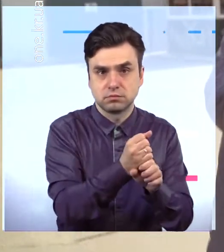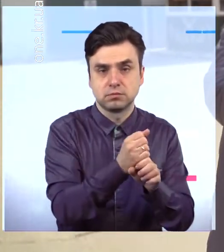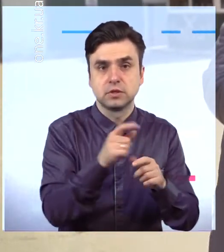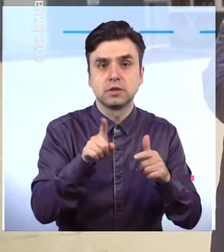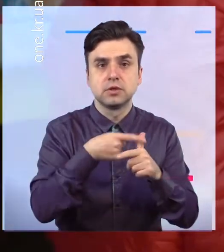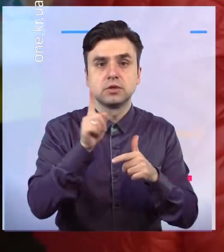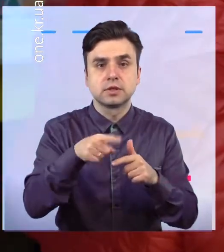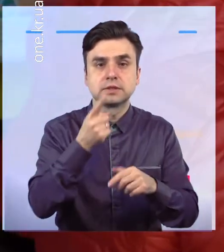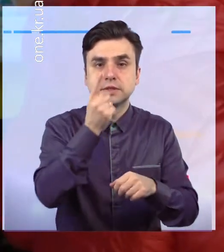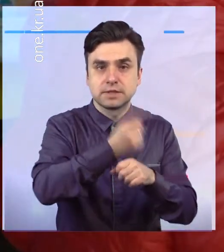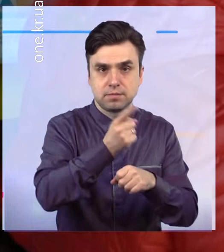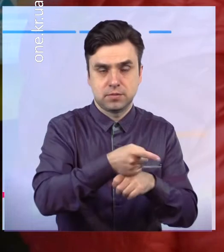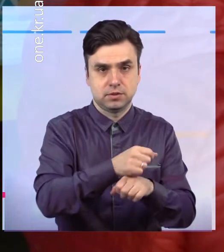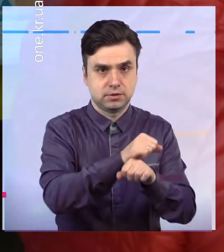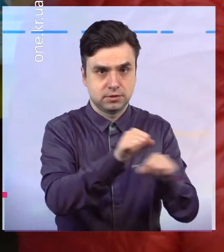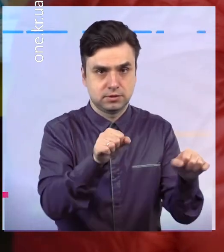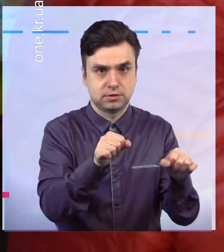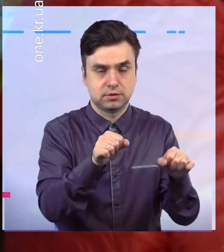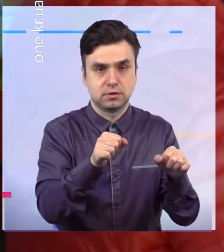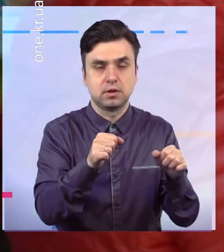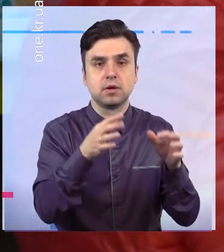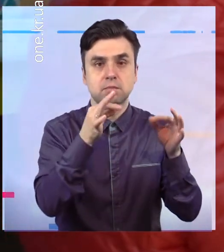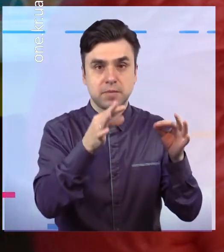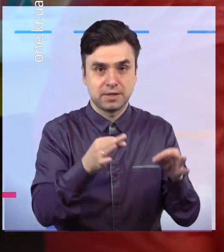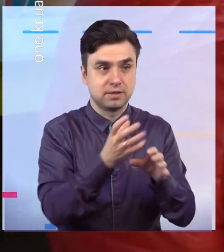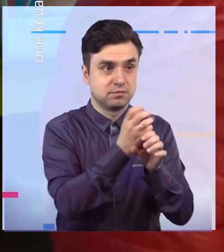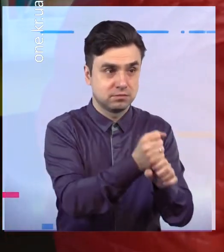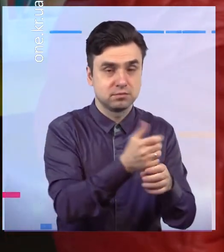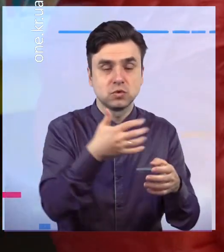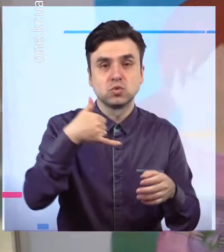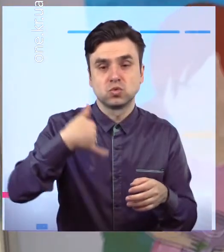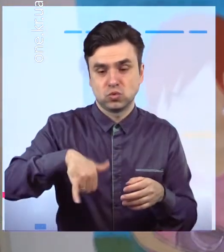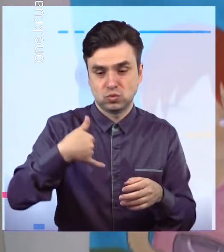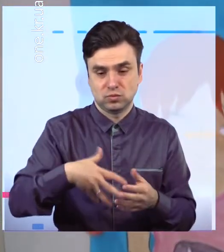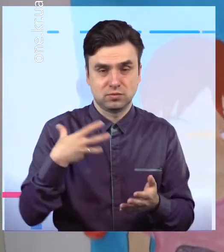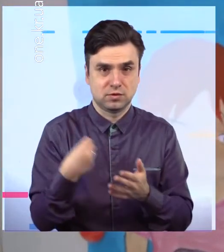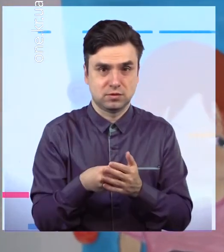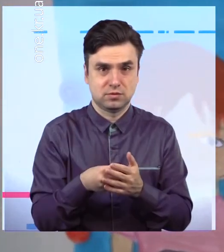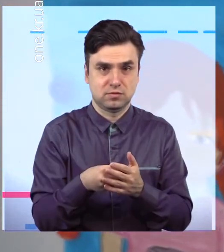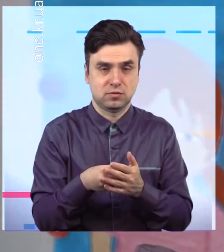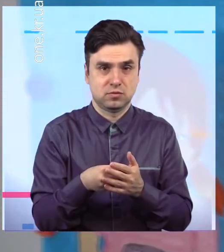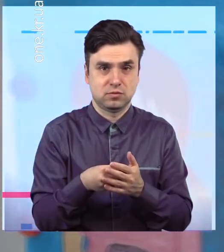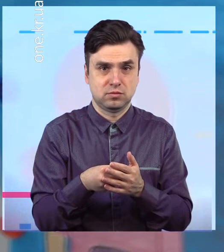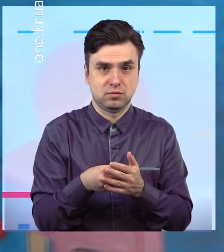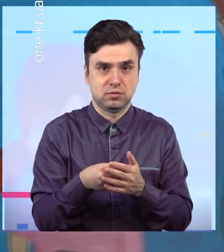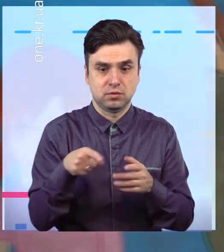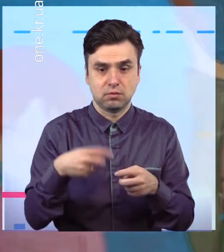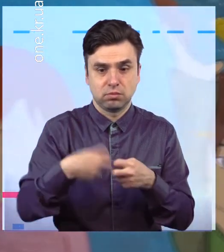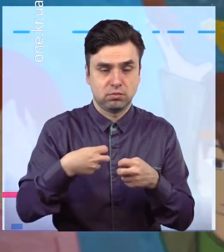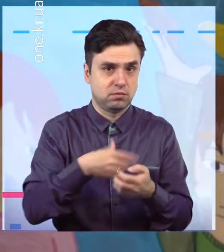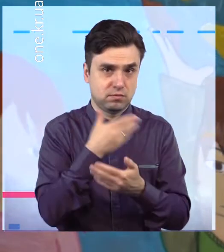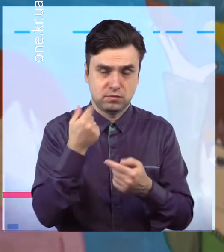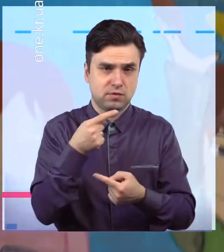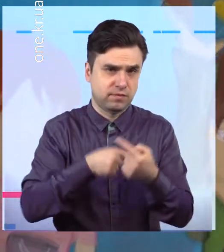або навіть заборонено. Якщо відмовитись від них повністю та брати з собою багаторазову косумку, то дійсно можна зберегти планету. Саме це